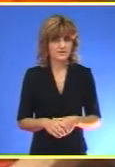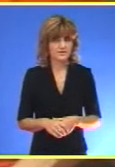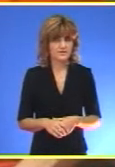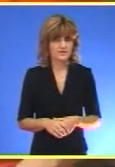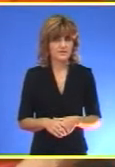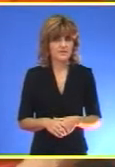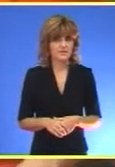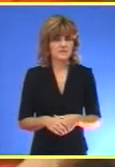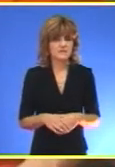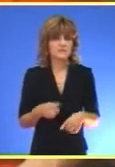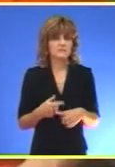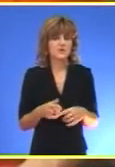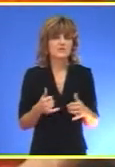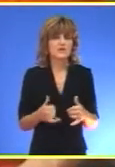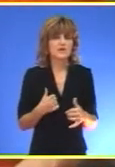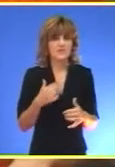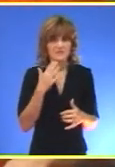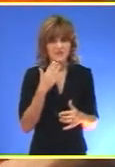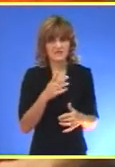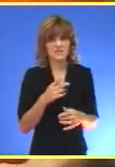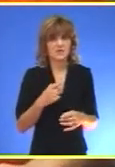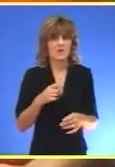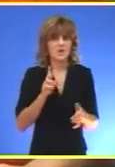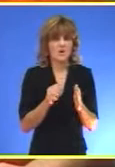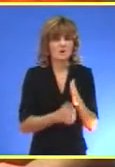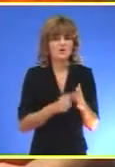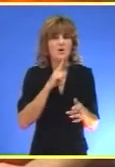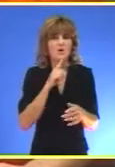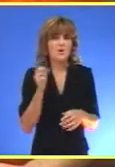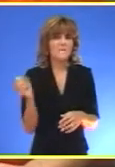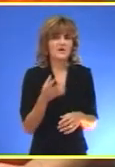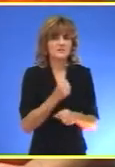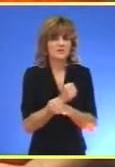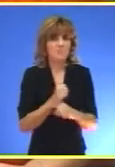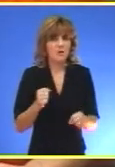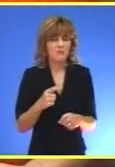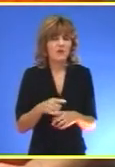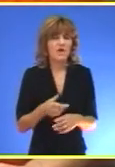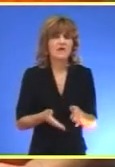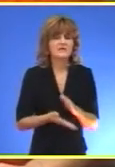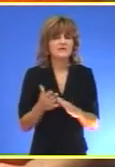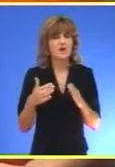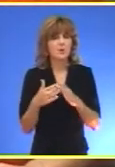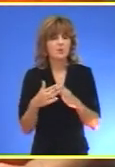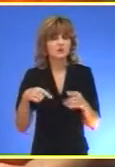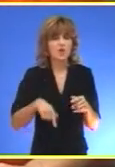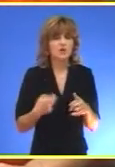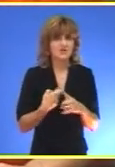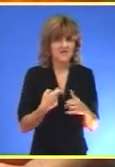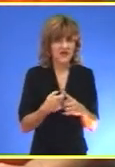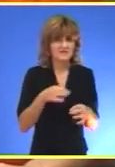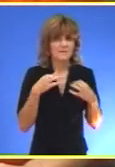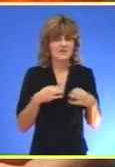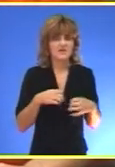Sa prezirom osuđujem one Za sad bezimene napadače Koji su bacili bombu ka šikaru Ispred kuće Jožefa Kase Predsjednika